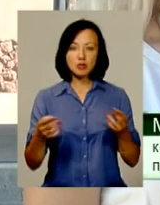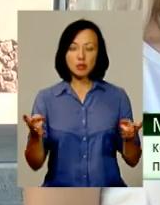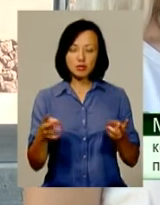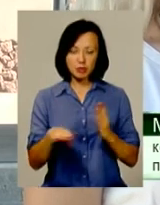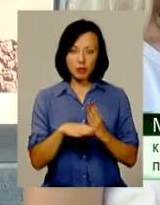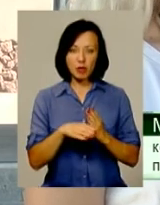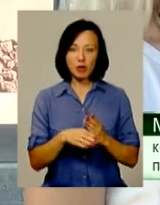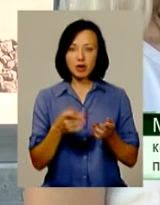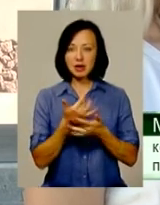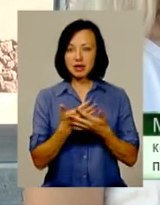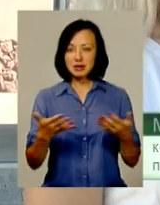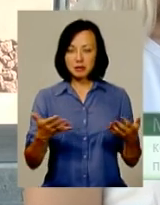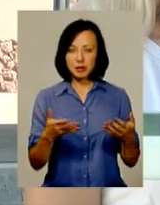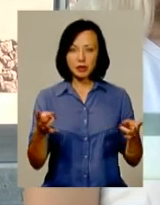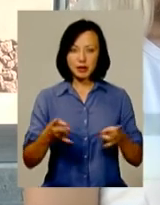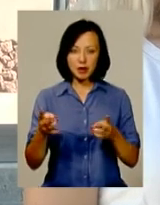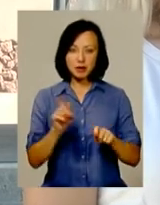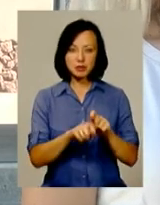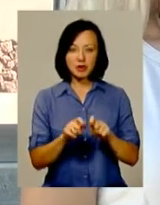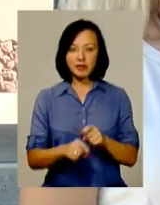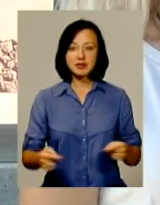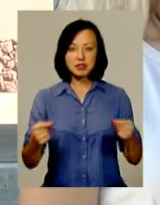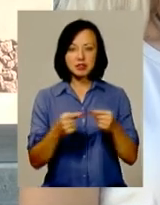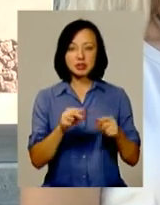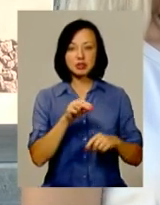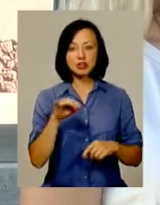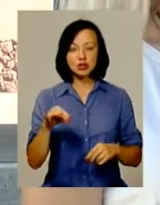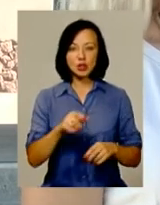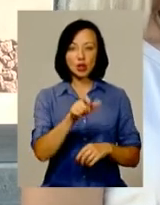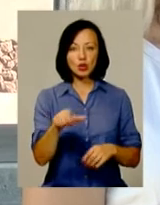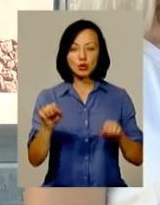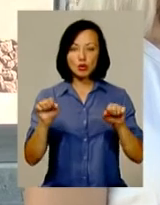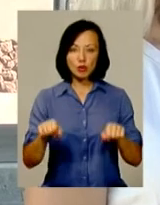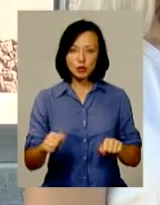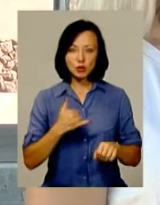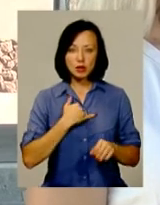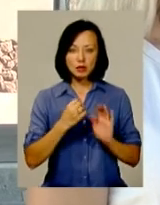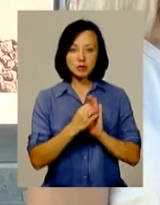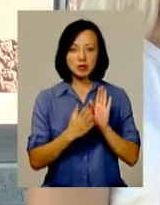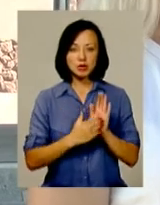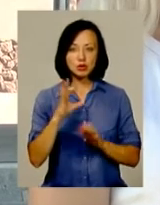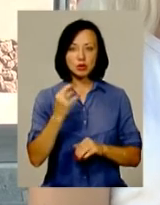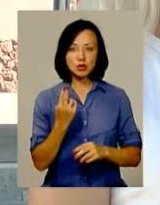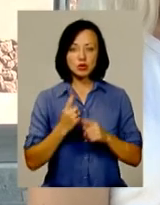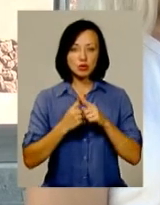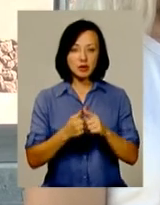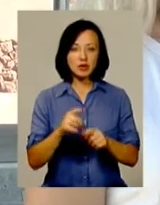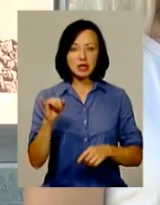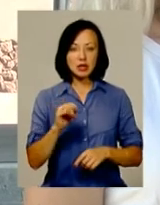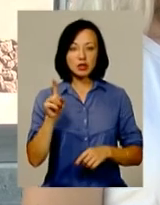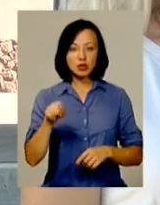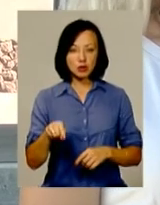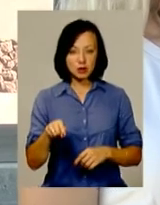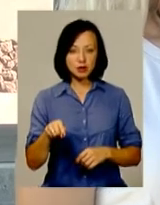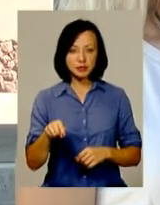Ми здійснюємо інспектування, визначаємо, чи люди можуть перебувати в нас на соціальному супроводі. І тоді